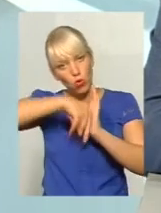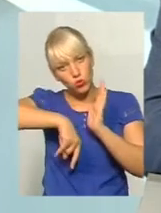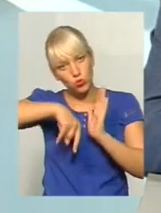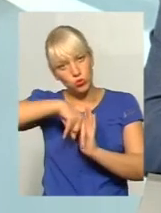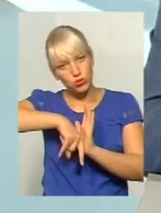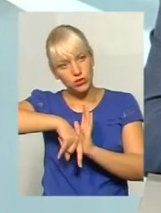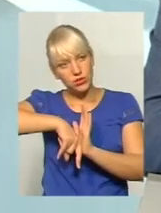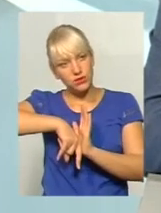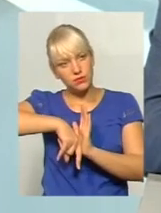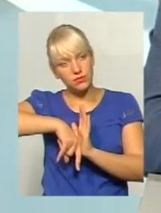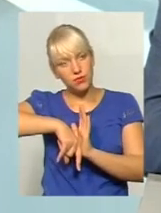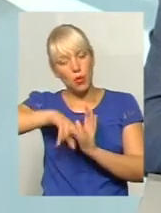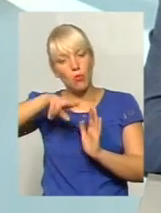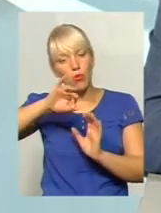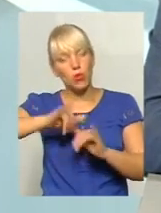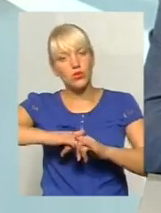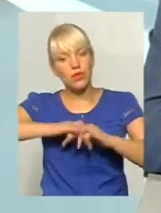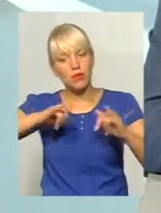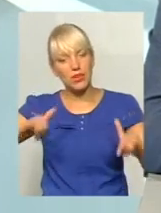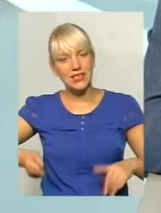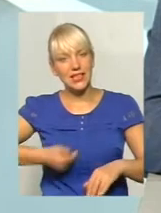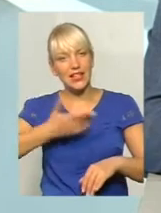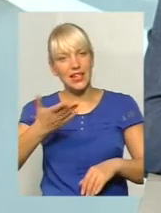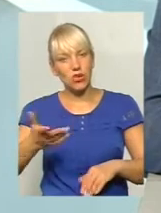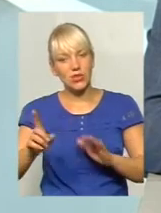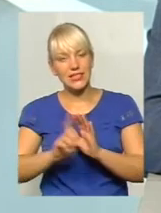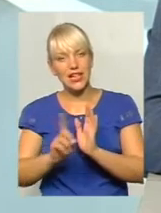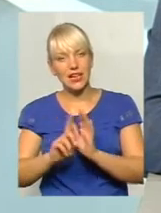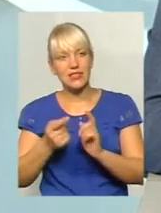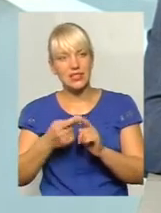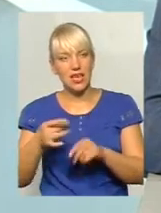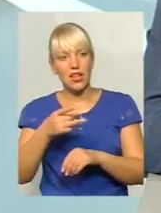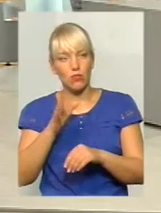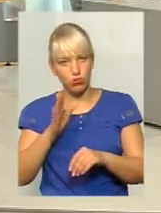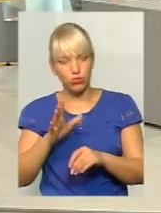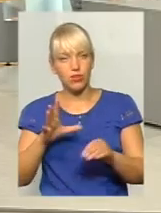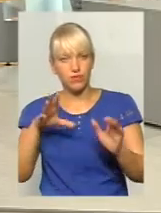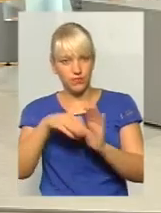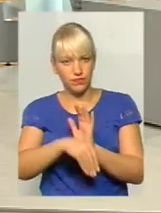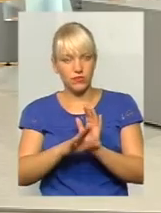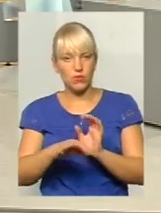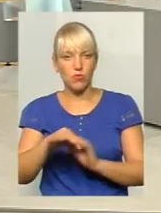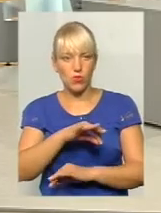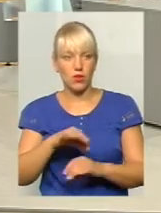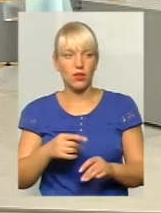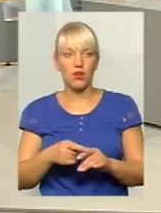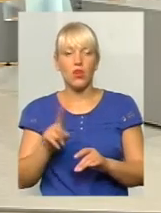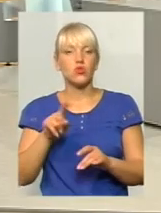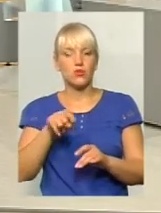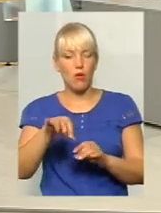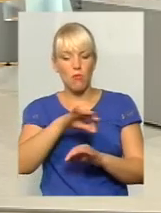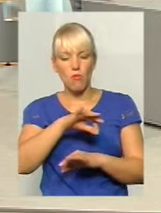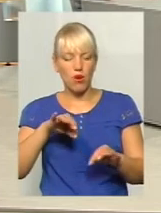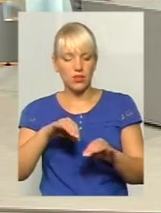по збільшенню кількості рейсів, я думаю, даний мікрорайон буде... А проєкті рішення дві машини в сьогоднішній